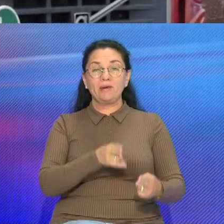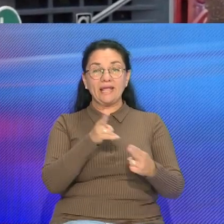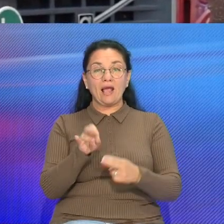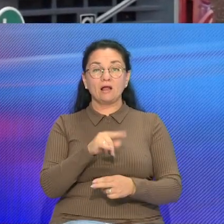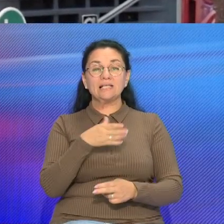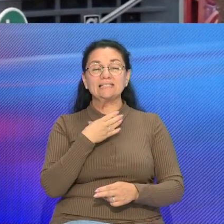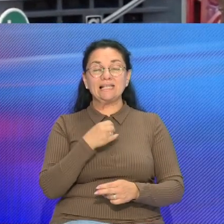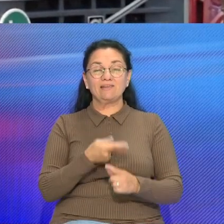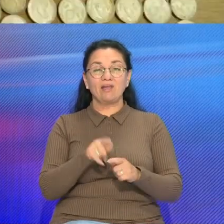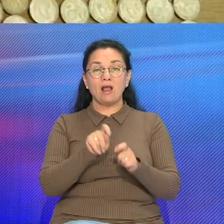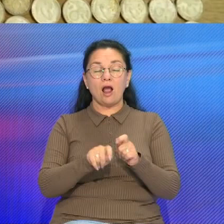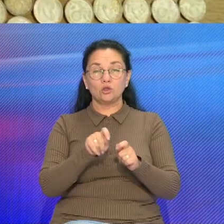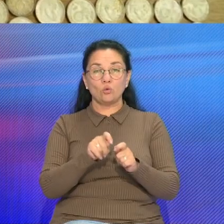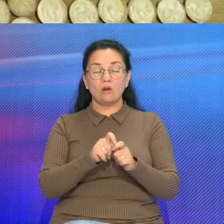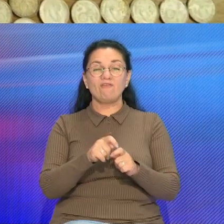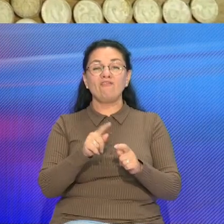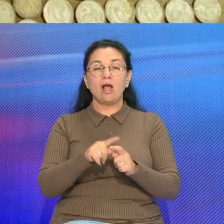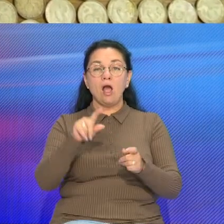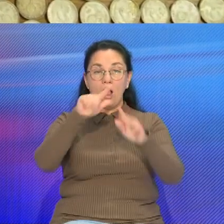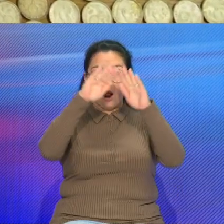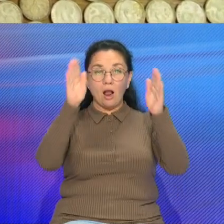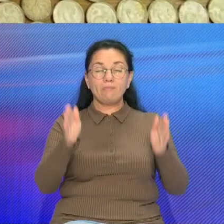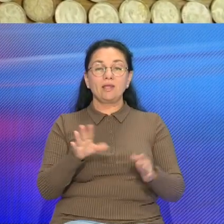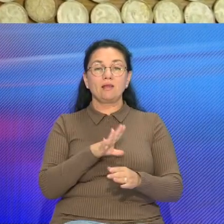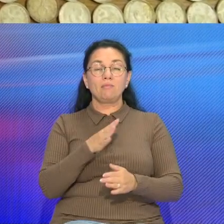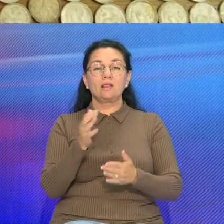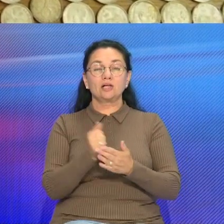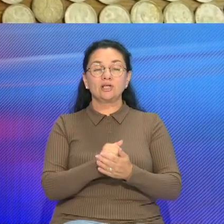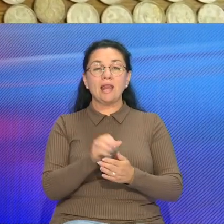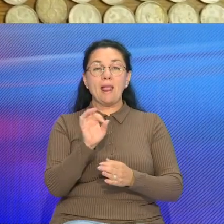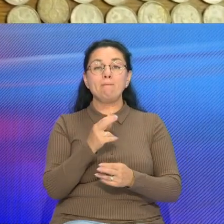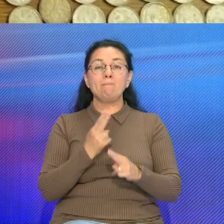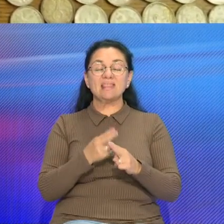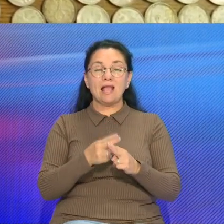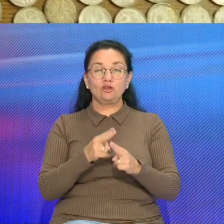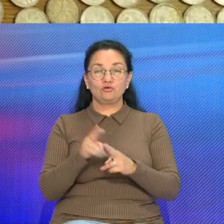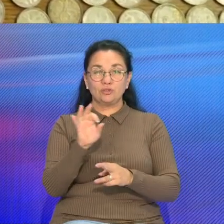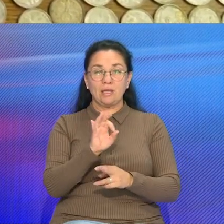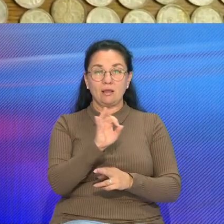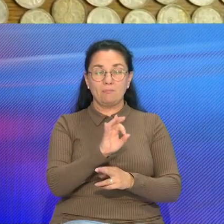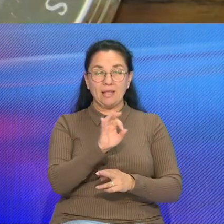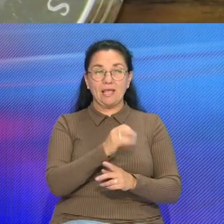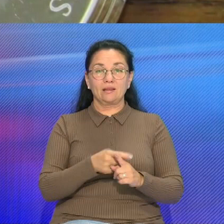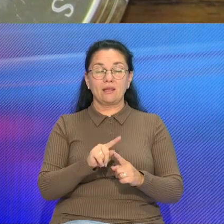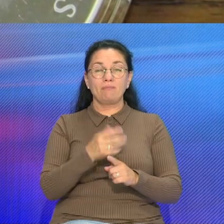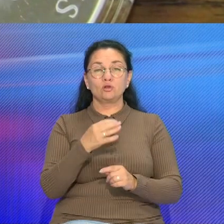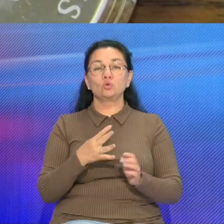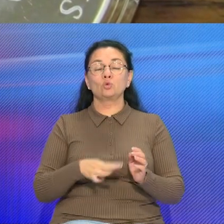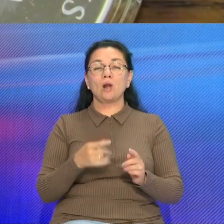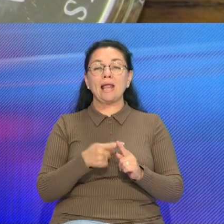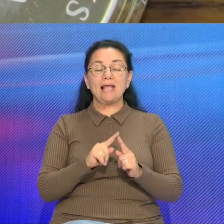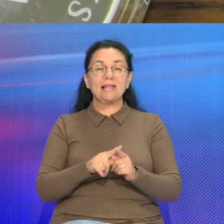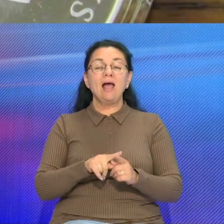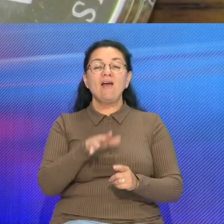проведзені контролю ў кабіне Великогруза мытніки знайшлі металічны грошовыя знаки 540 немецких монет в Германии